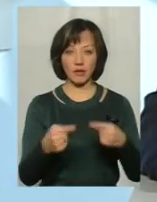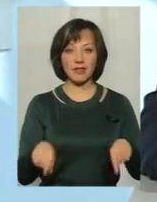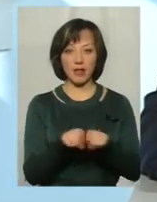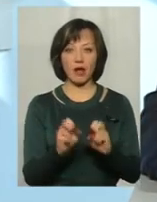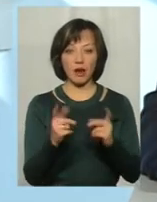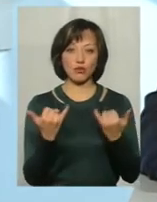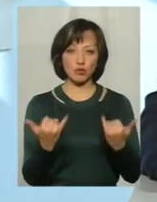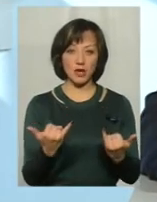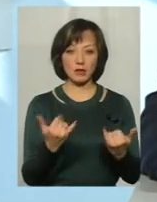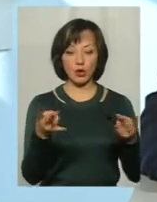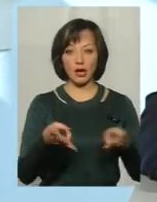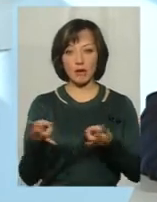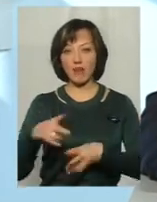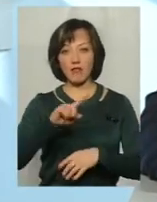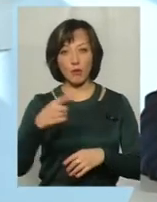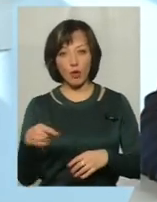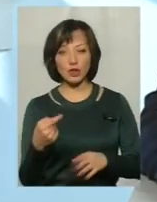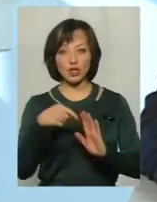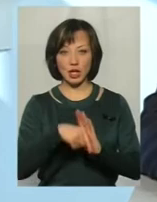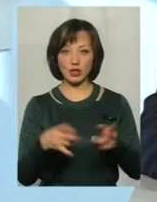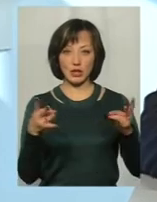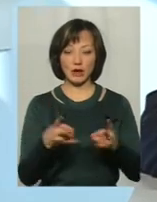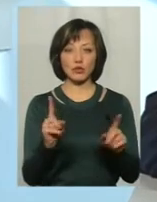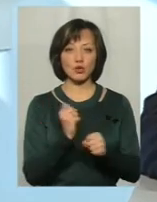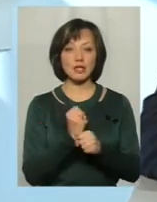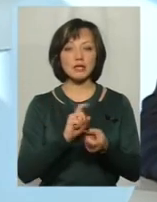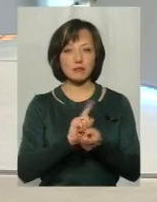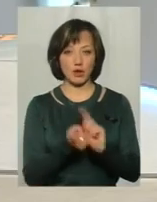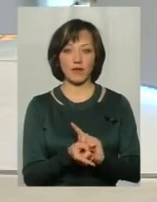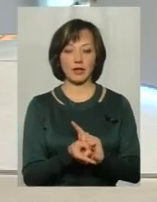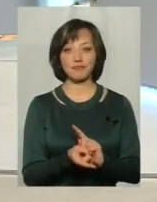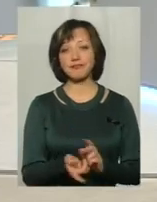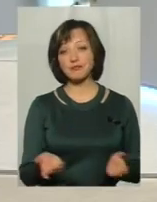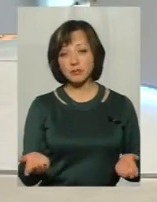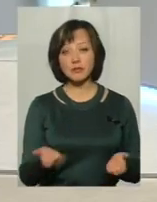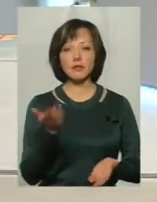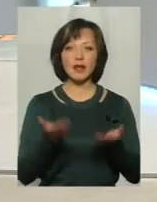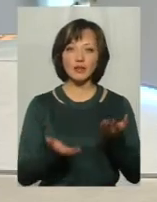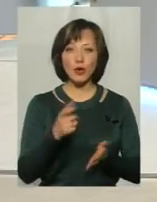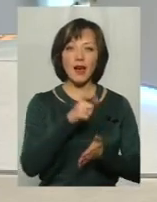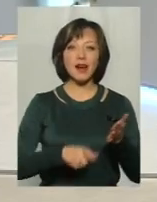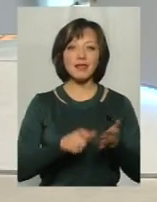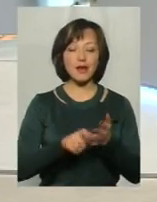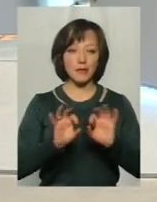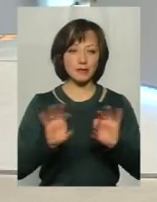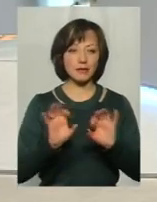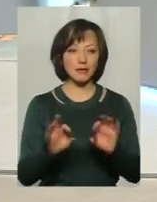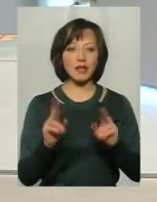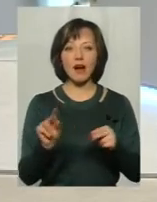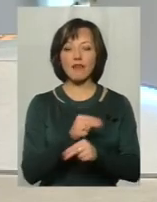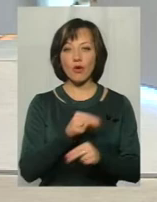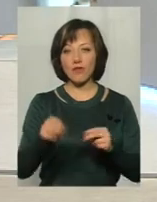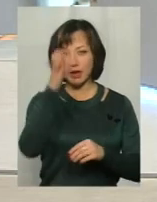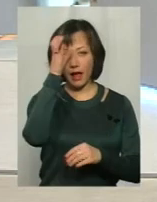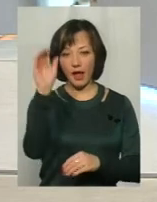як сучасні є і потреби, і вимоги, значить, йому треба щось змінювати. Ну, а щодо рецептів, як виховати